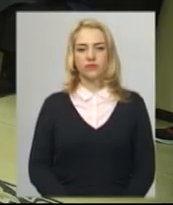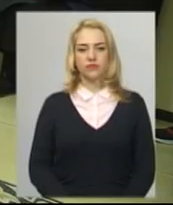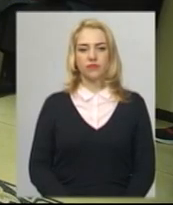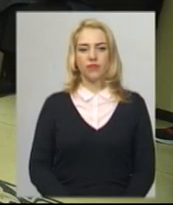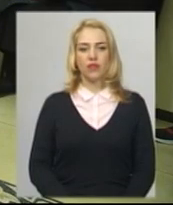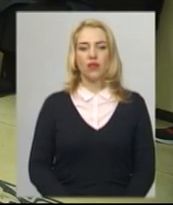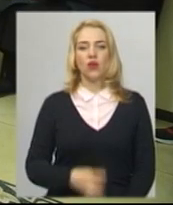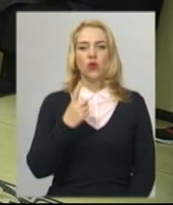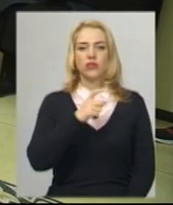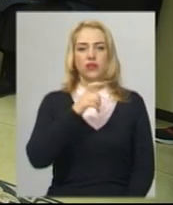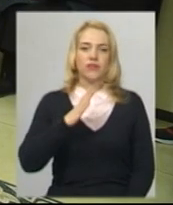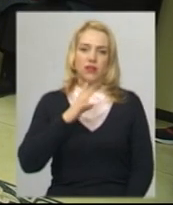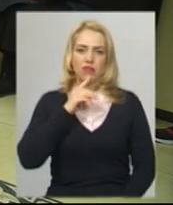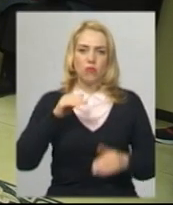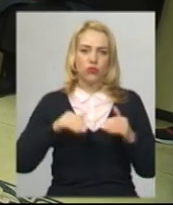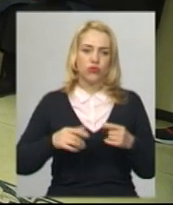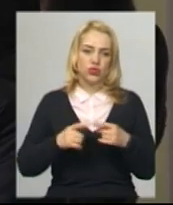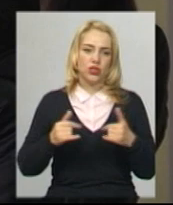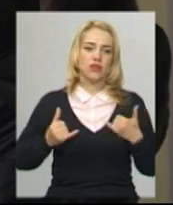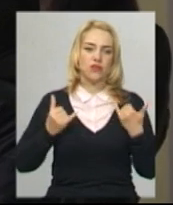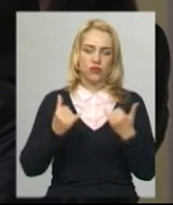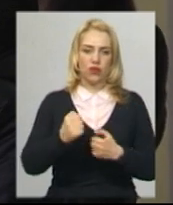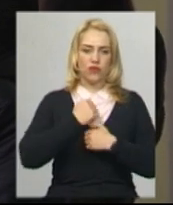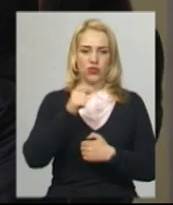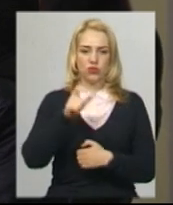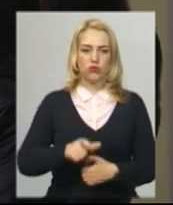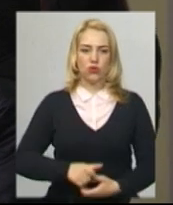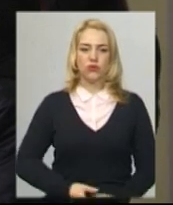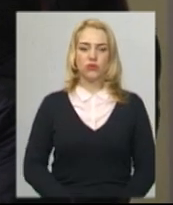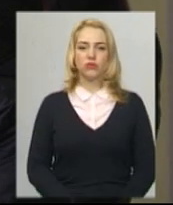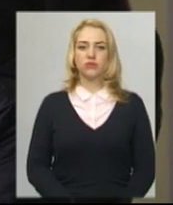Хвилиною мовчання вшанували військового Сергія Тимошчука присутні.